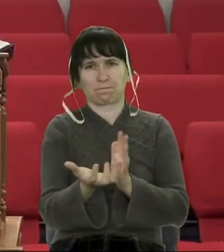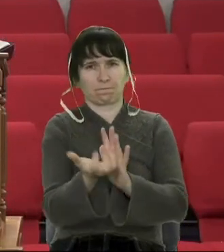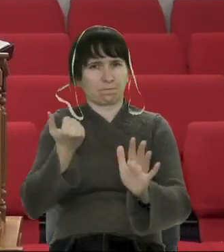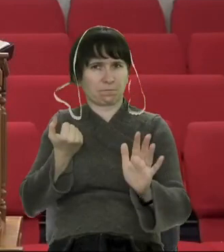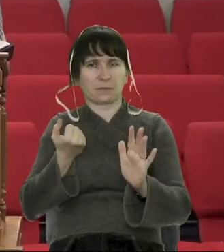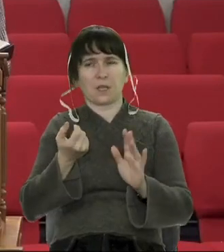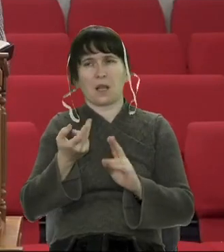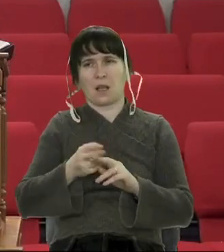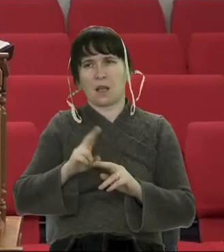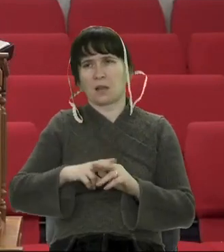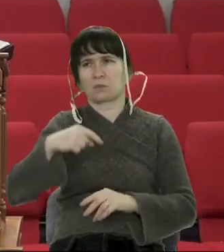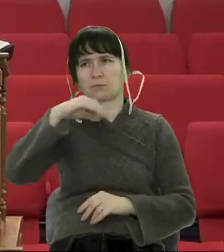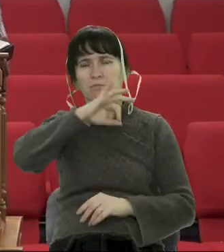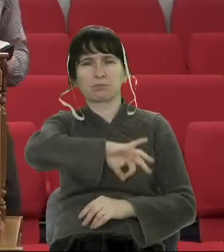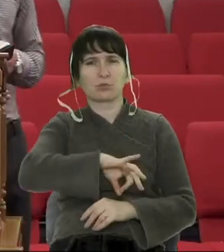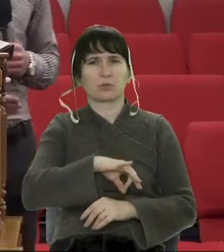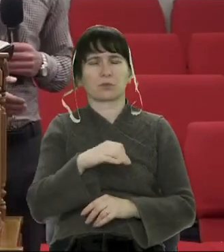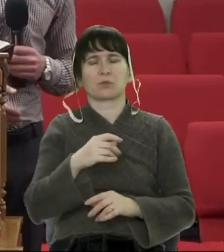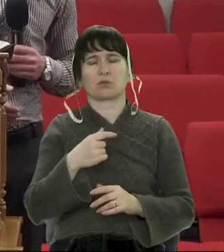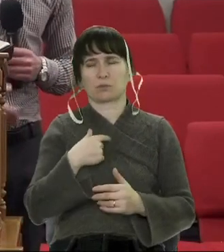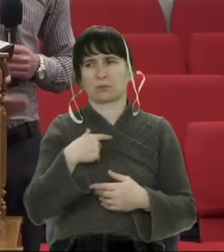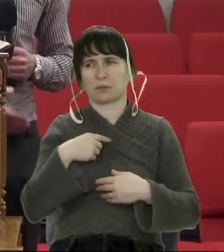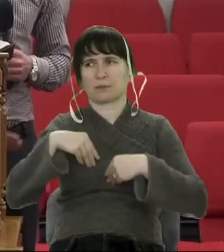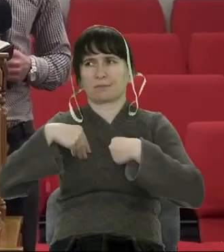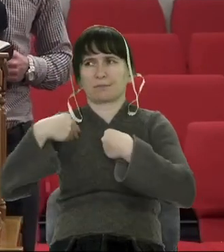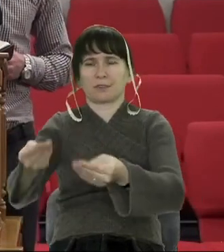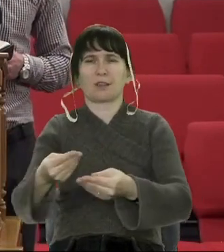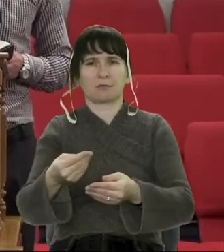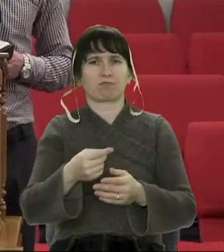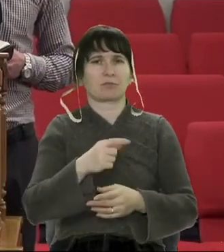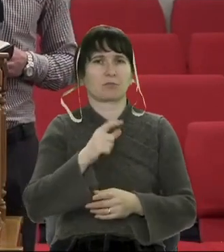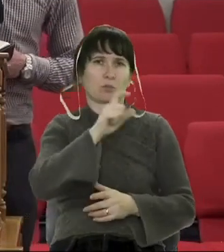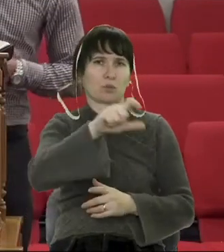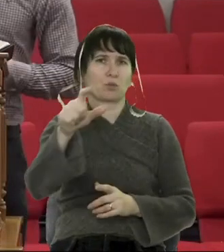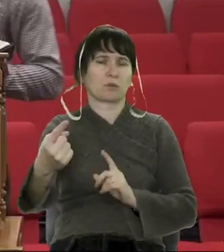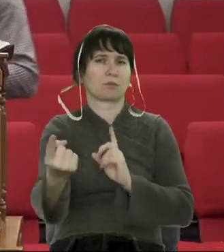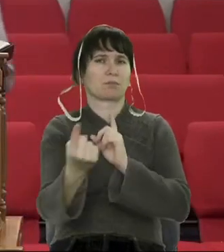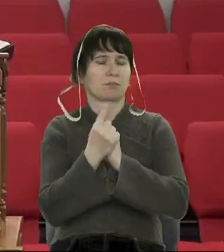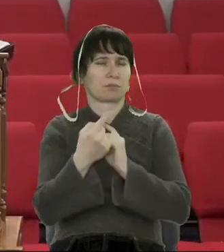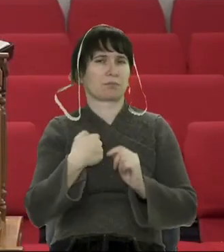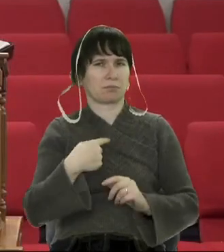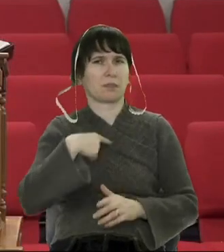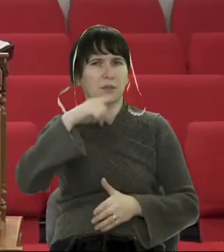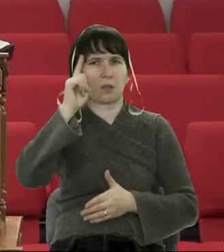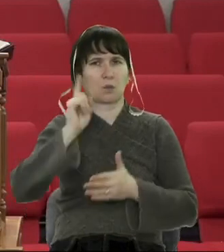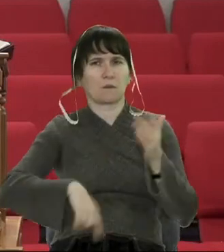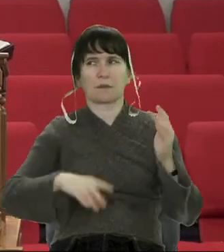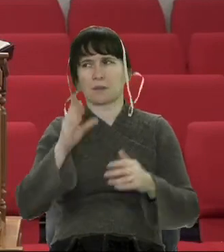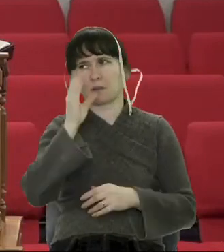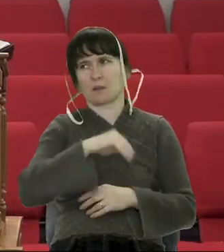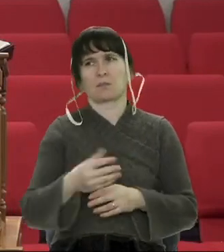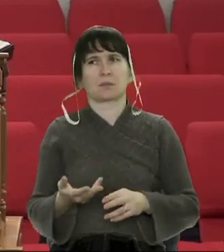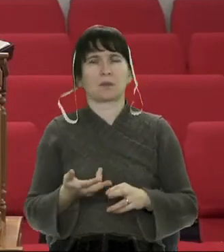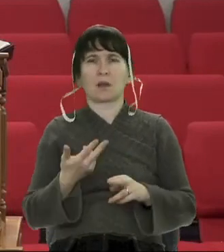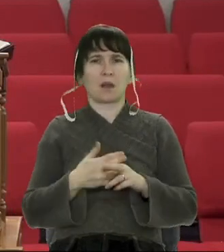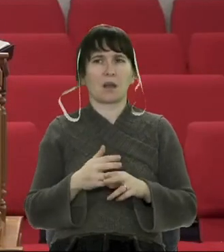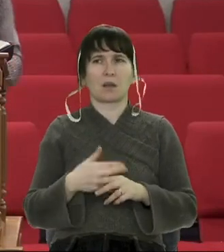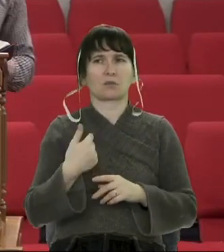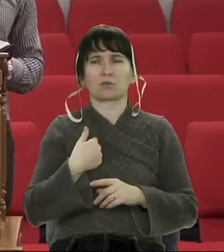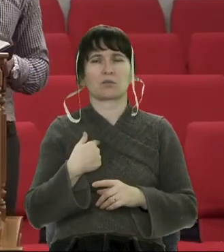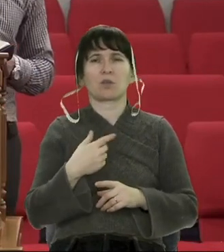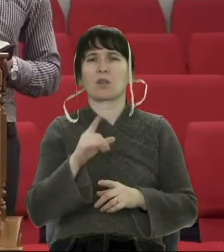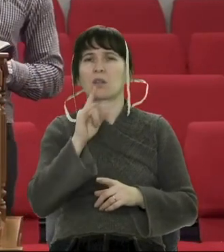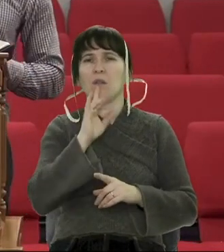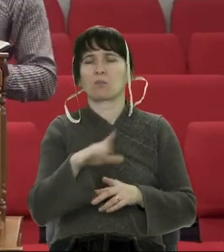Щоб кожен з присутніх був такою людиною, якій можна довіритись. Який можна довіряти. Яка не вчинить